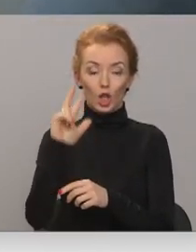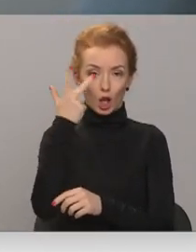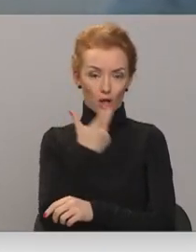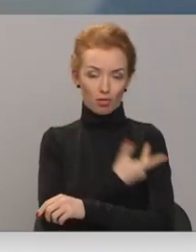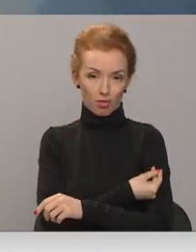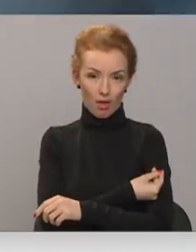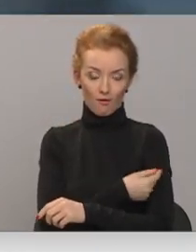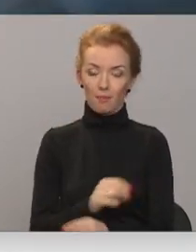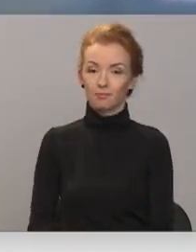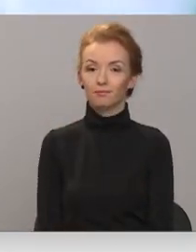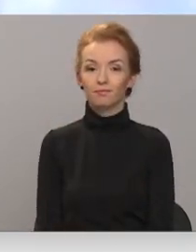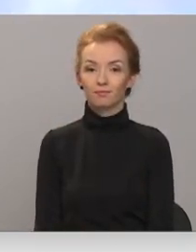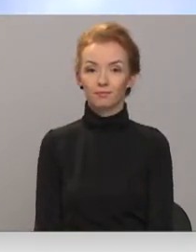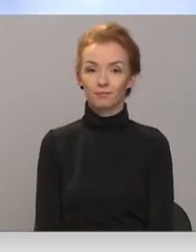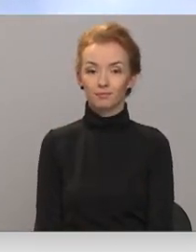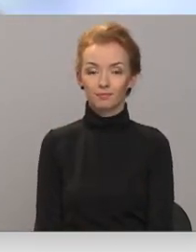Aikīns Ains Kupčs Latvijas televīzija